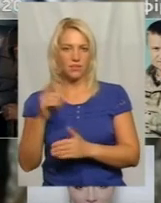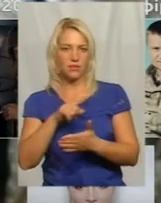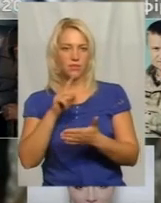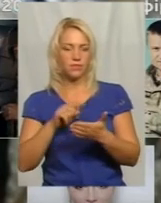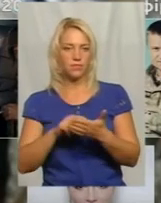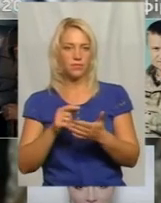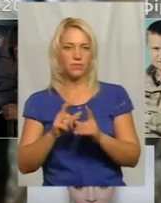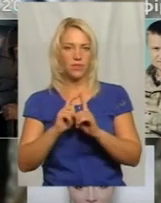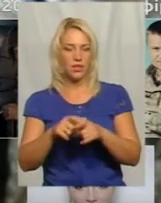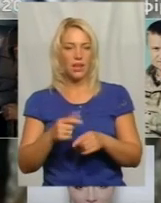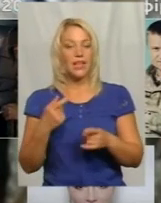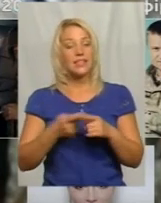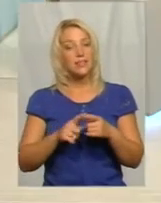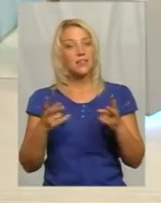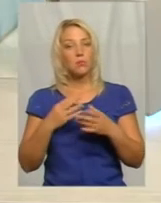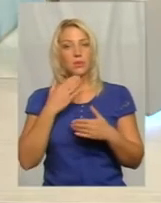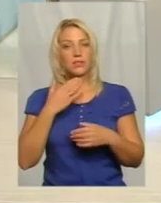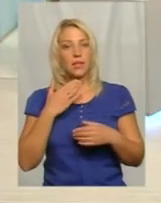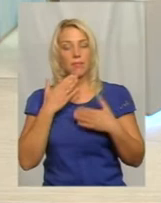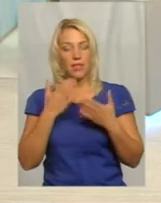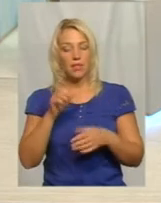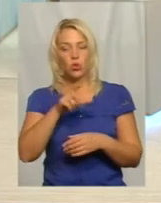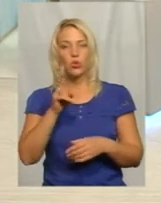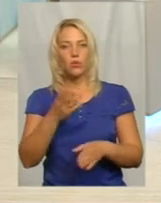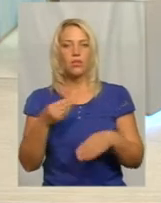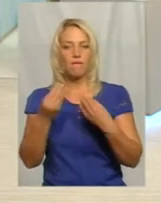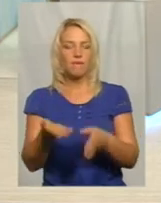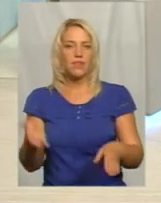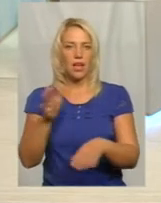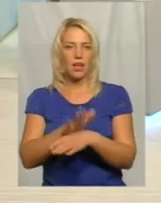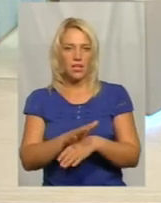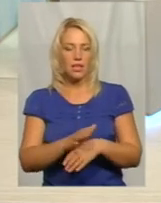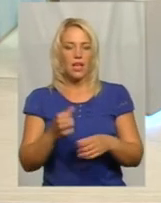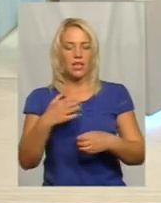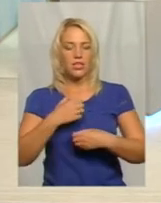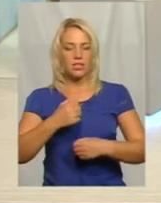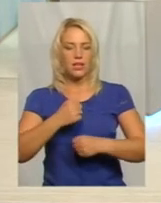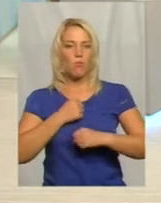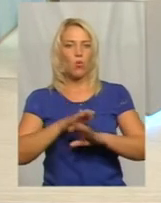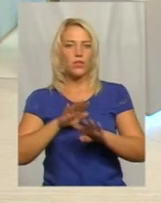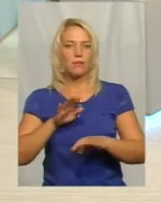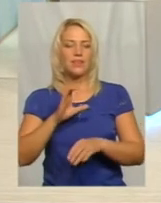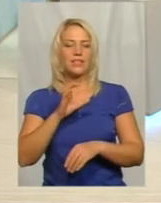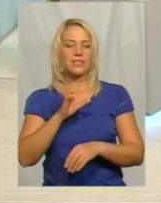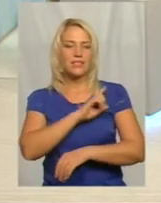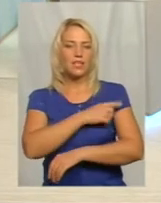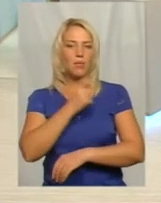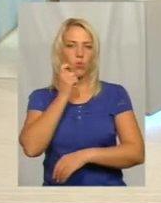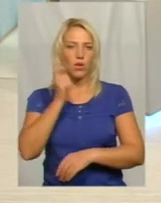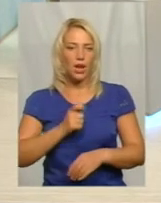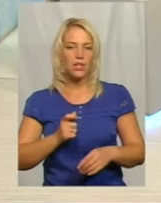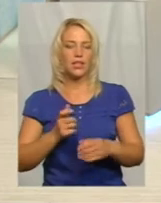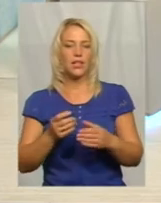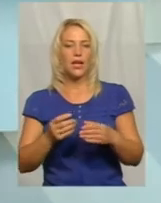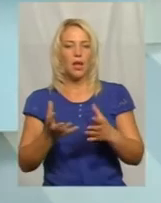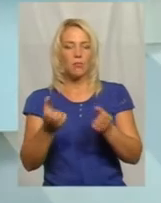Це вже треба запитати в людей, які давали наказ Збройним силам України брати участь в АТО. і більше